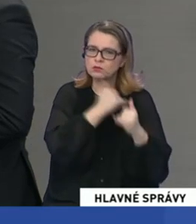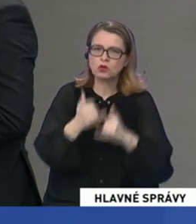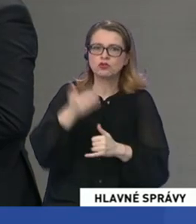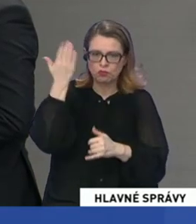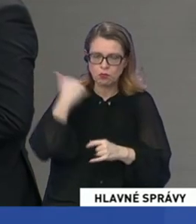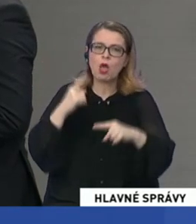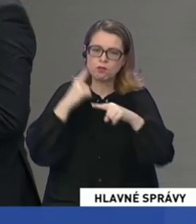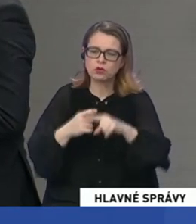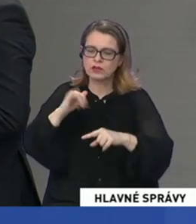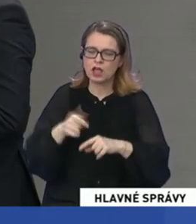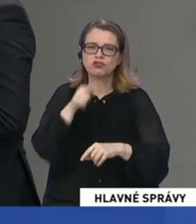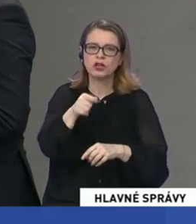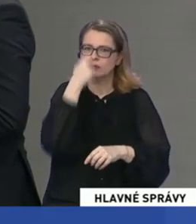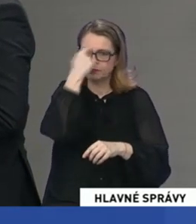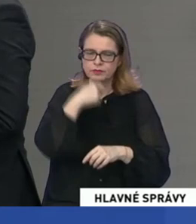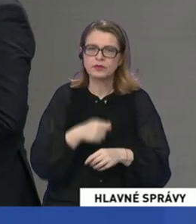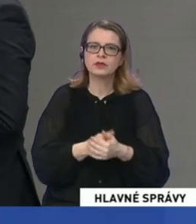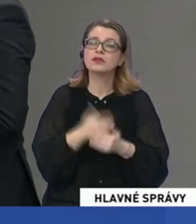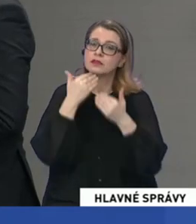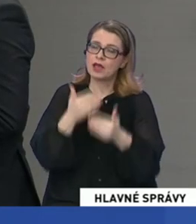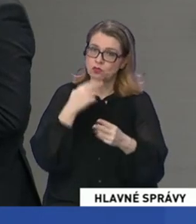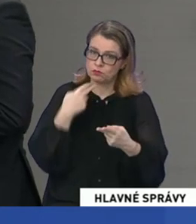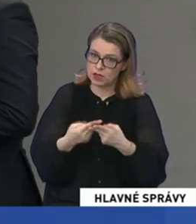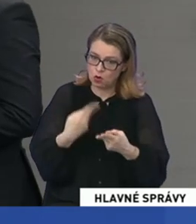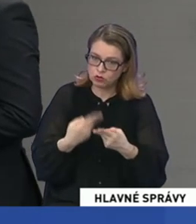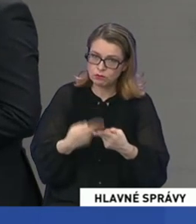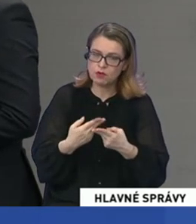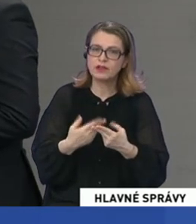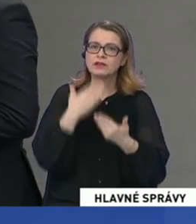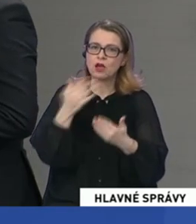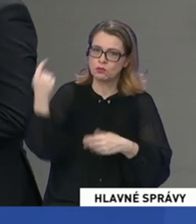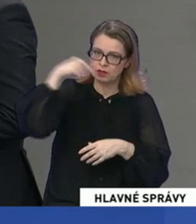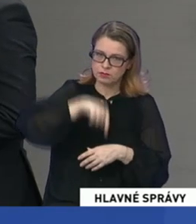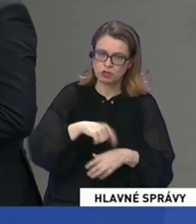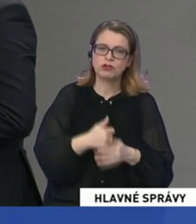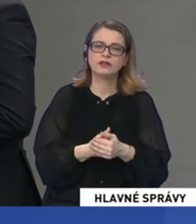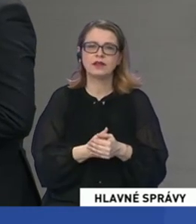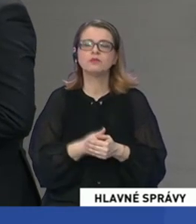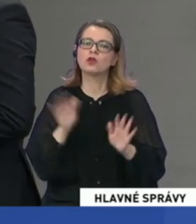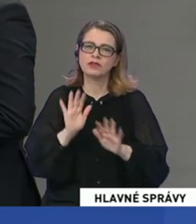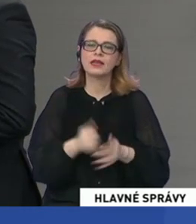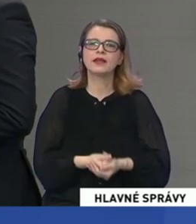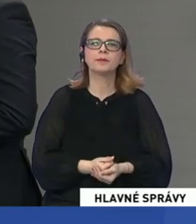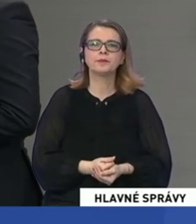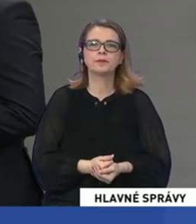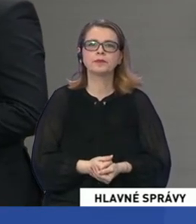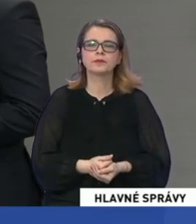robíme toto. To bola posledná otázka. Ďakujem vám, že ste si našli čas pre divákov televízie Teatry. Dovidenia. Ďakujem, dovidenia. Kolegovia, máte